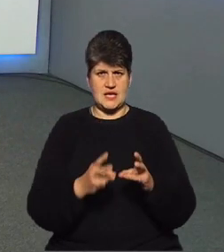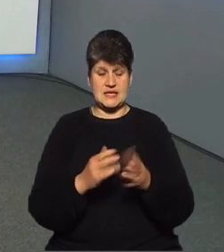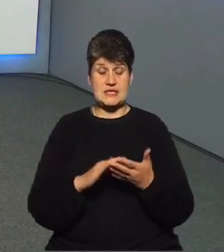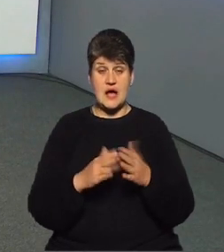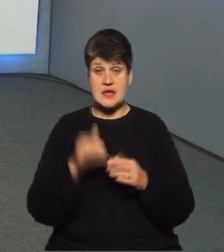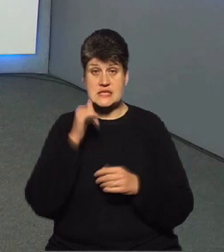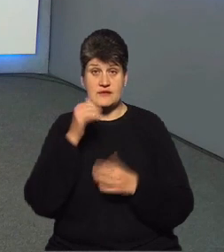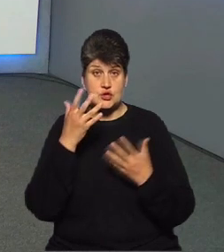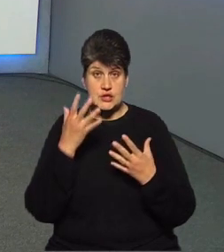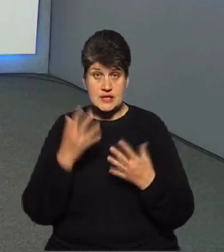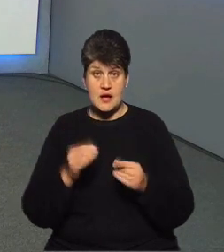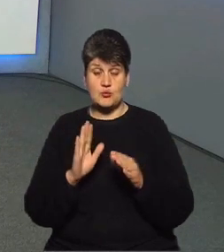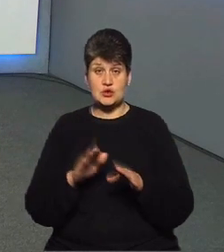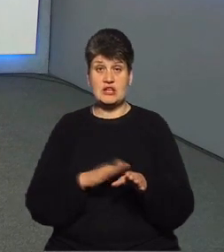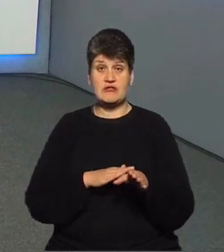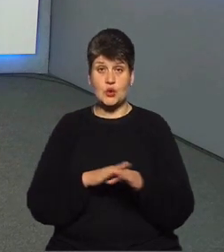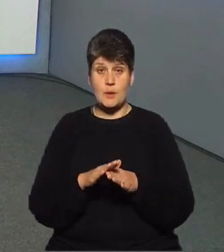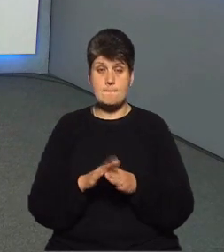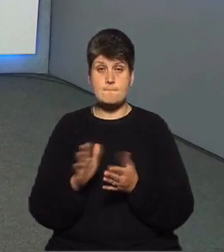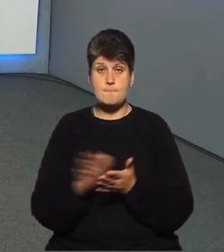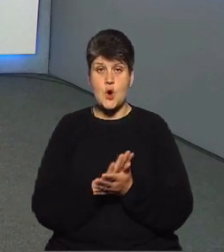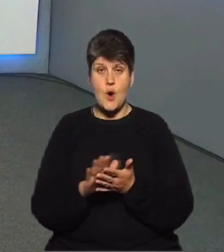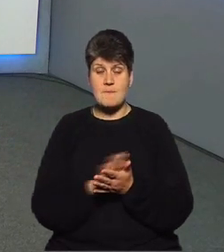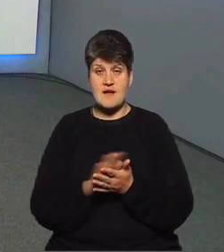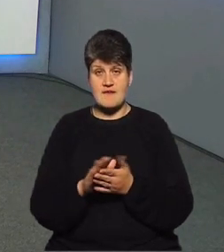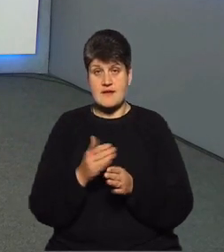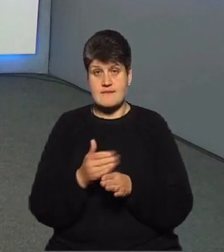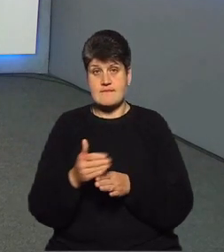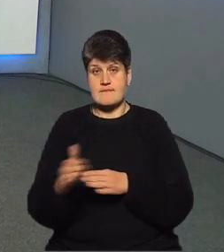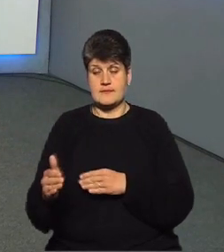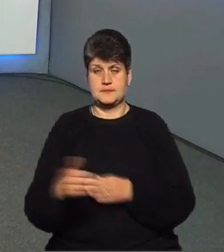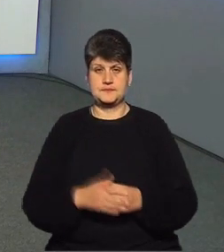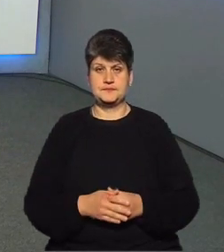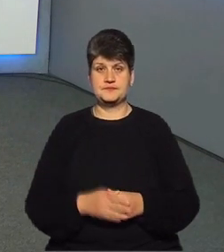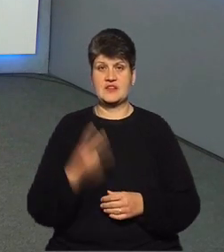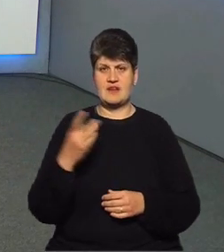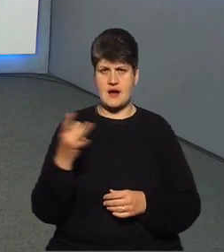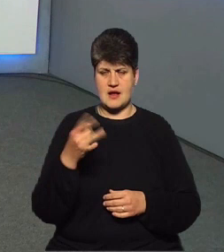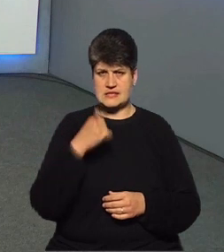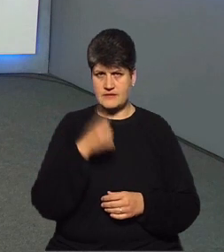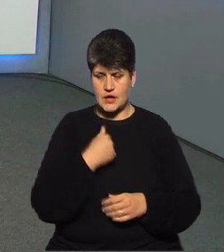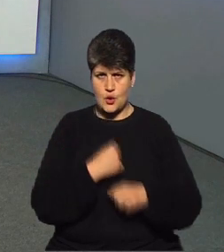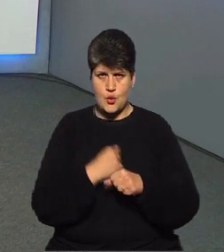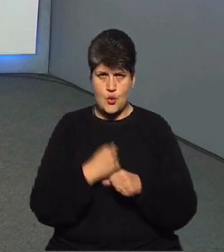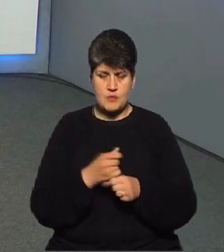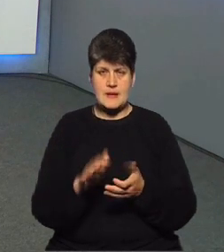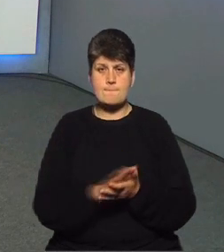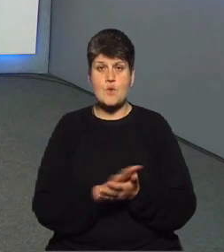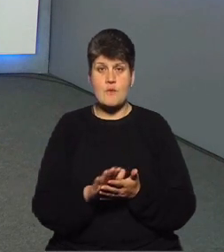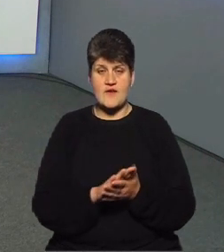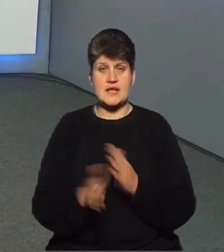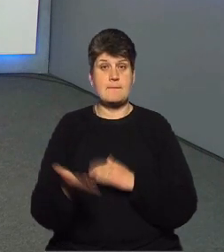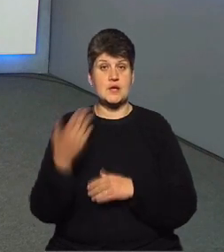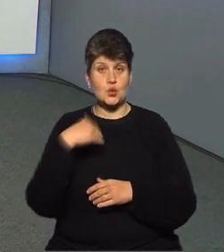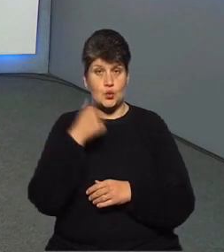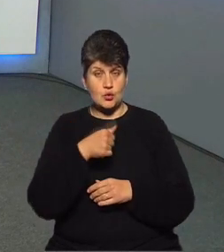безпосередньо буде виконуватися промивання крок за кроком по мініх районах. Два рази в рік, кажете, робити промивання. Минулого року, в